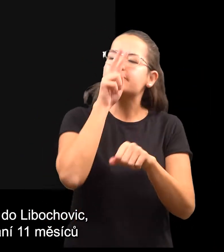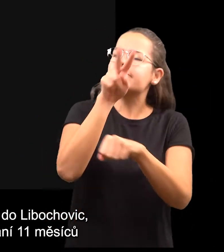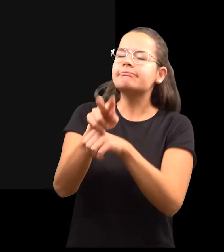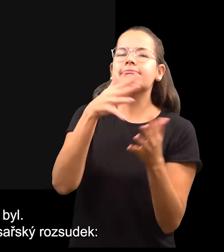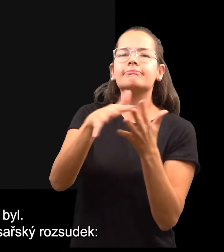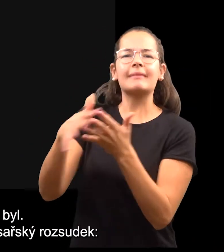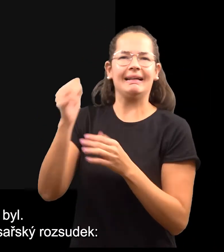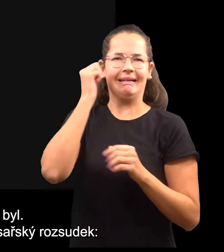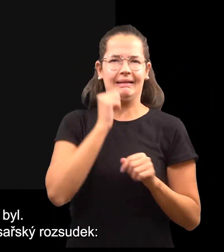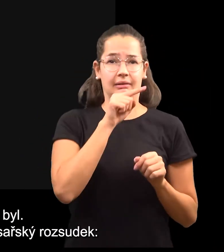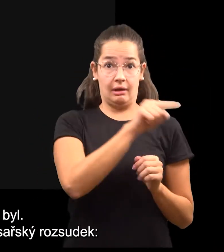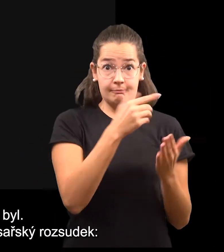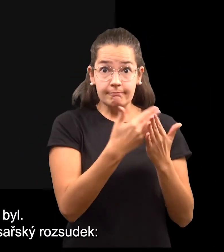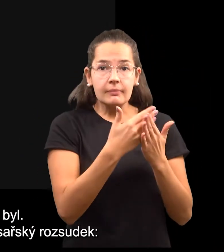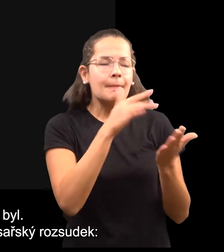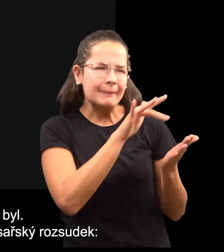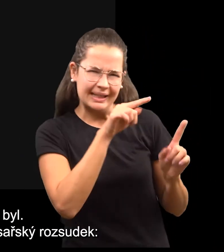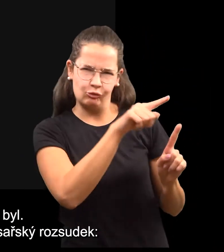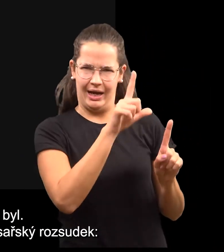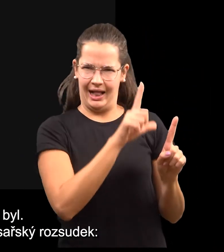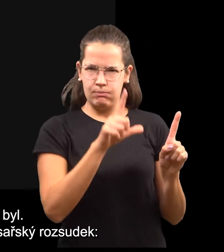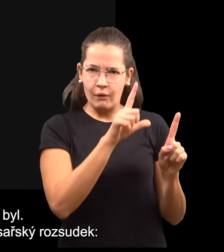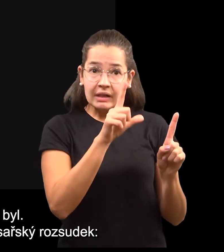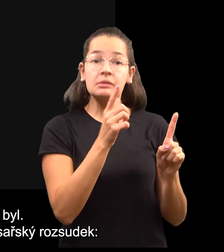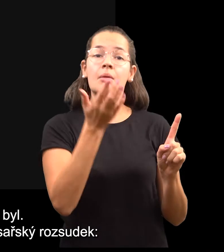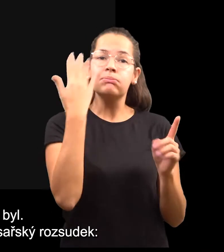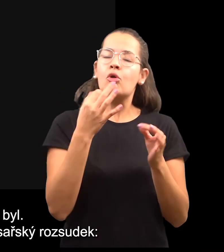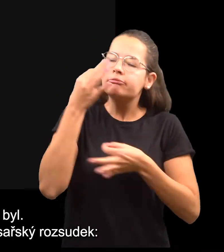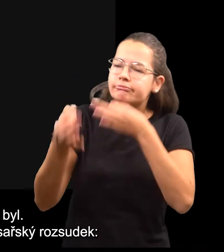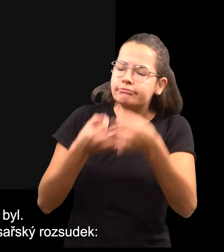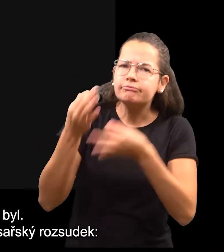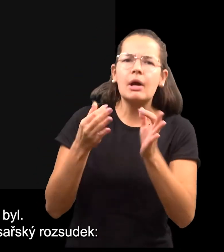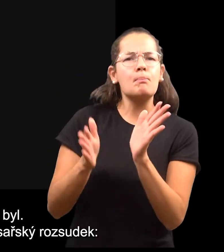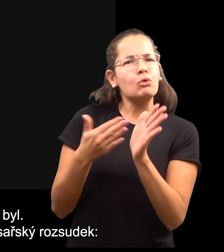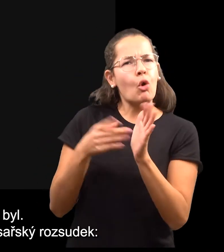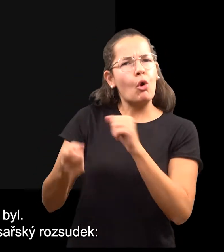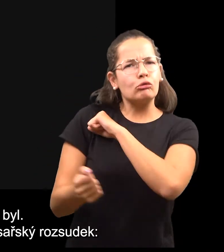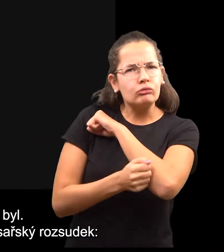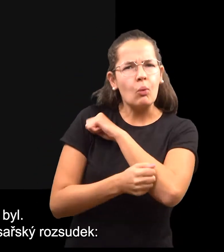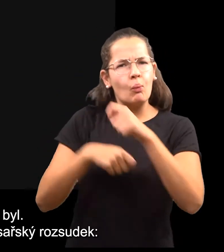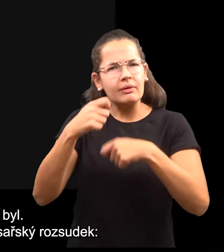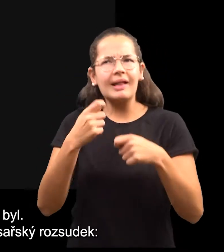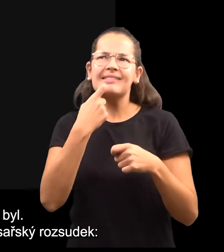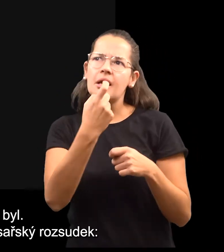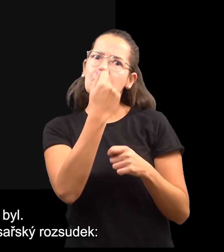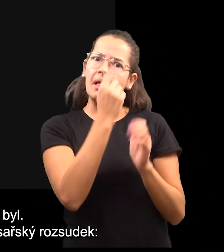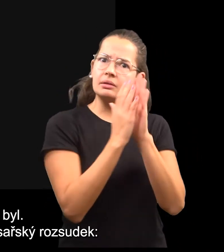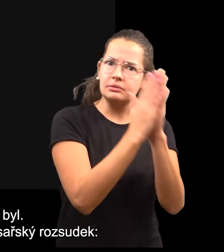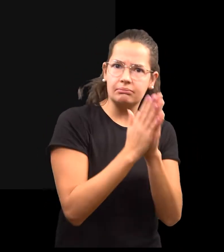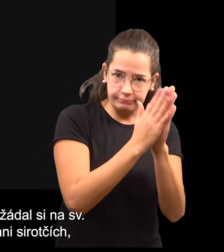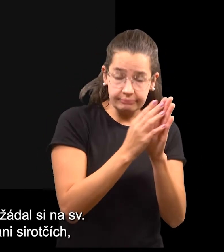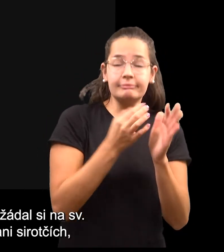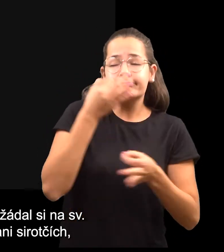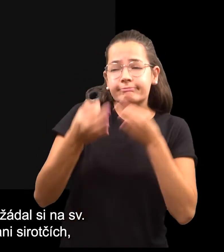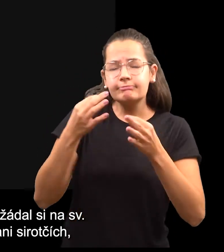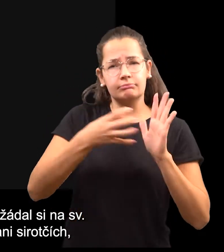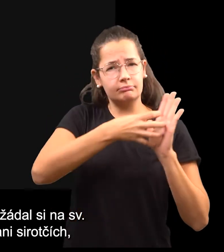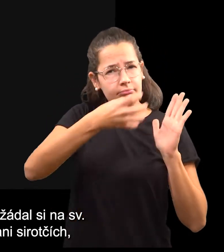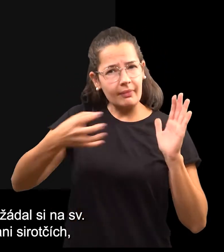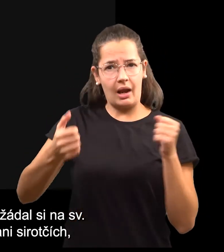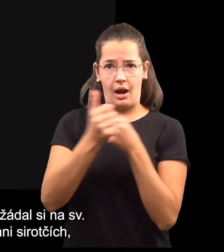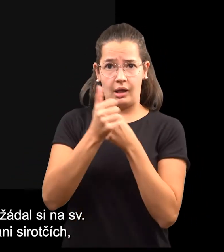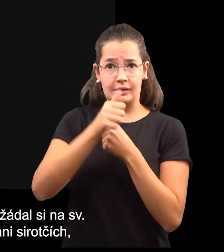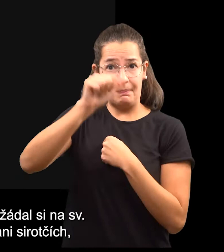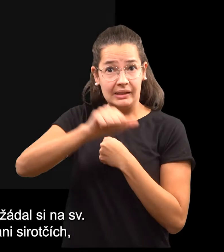měsíců u vyšetřování držán byl. Konečně došel její následující císařský rozsudek. Poněvač